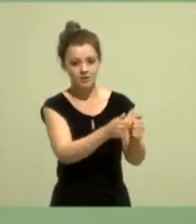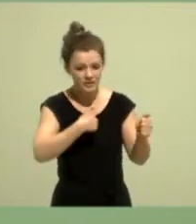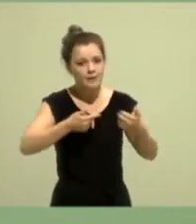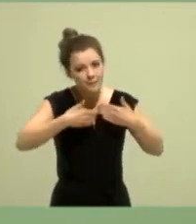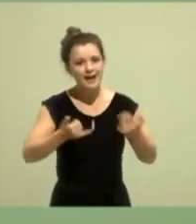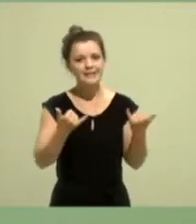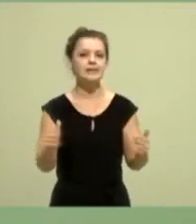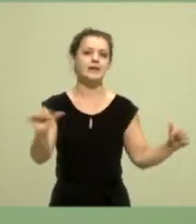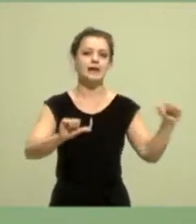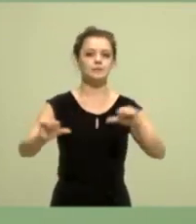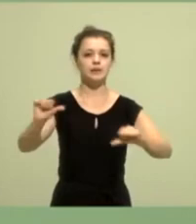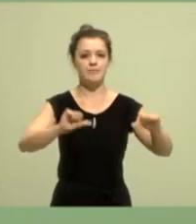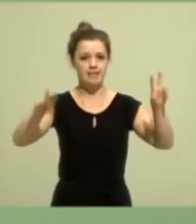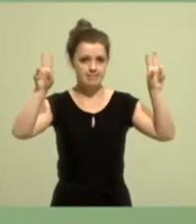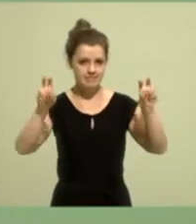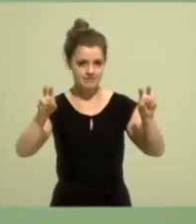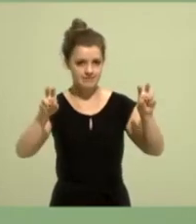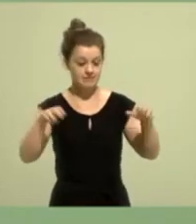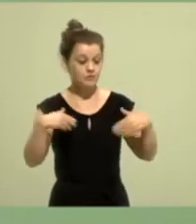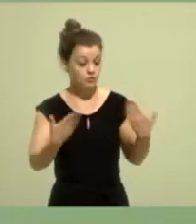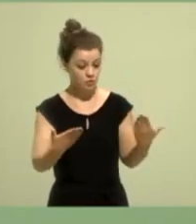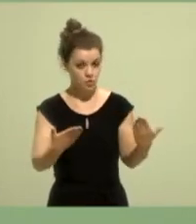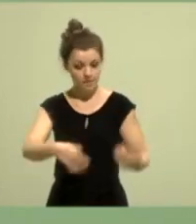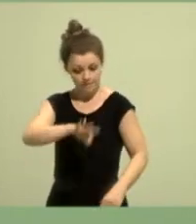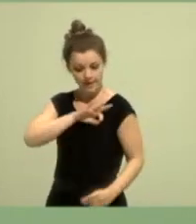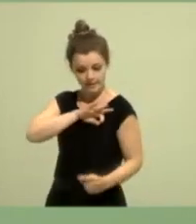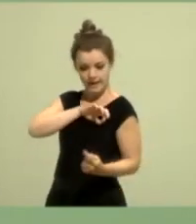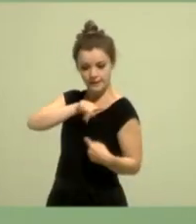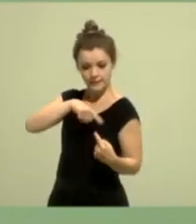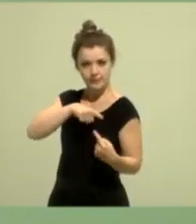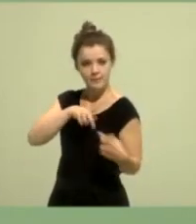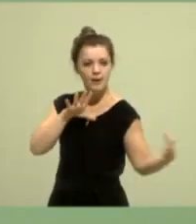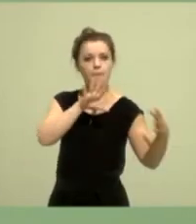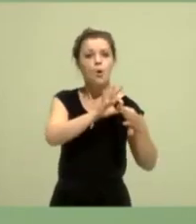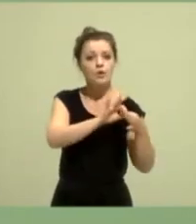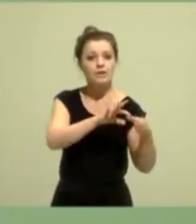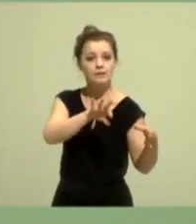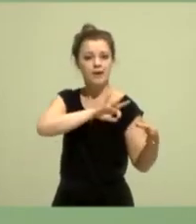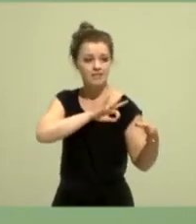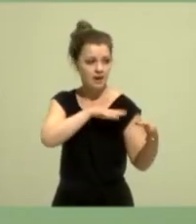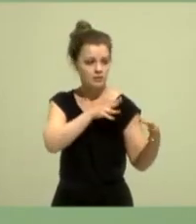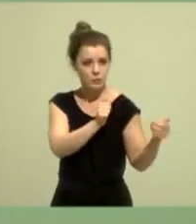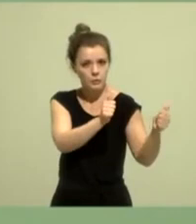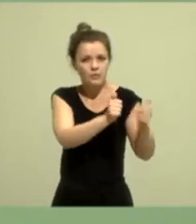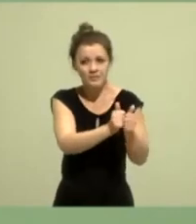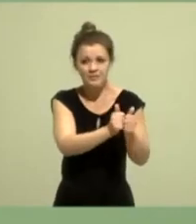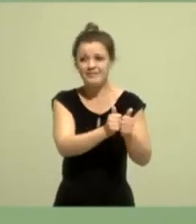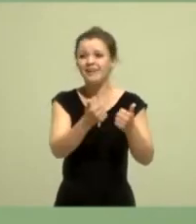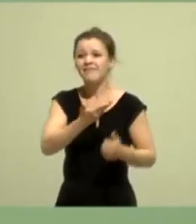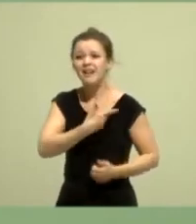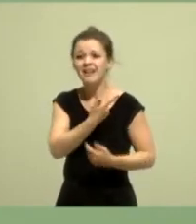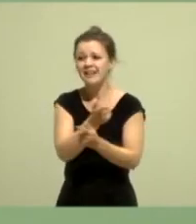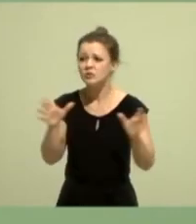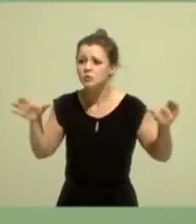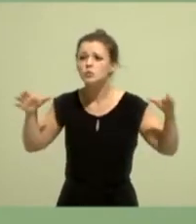Eine Partei, die eine Regierung ist, trotzdem Bündnispartei zu sein. Dieses Experiment möchte ich mit euch gemeinsam gehen und